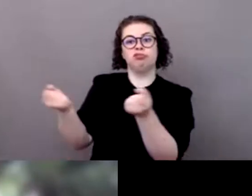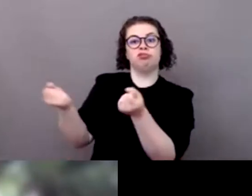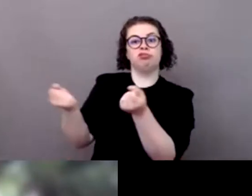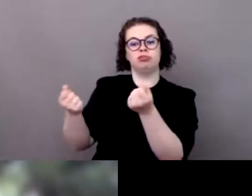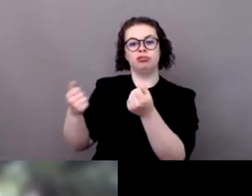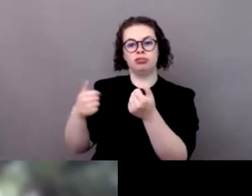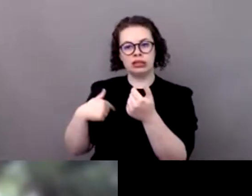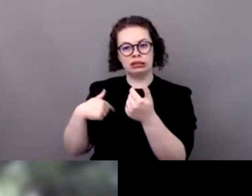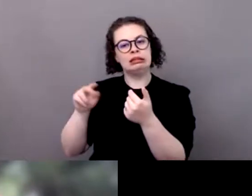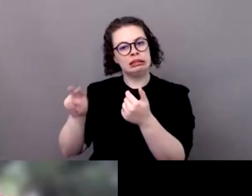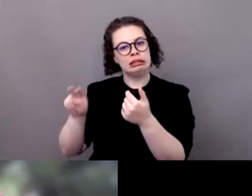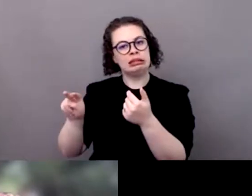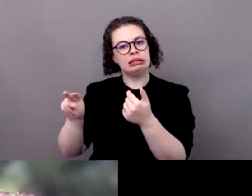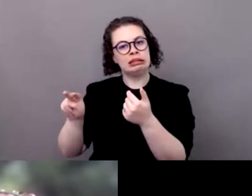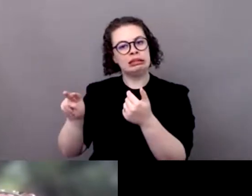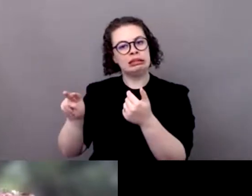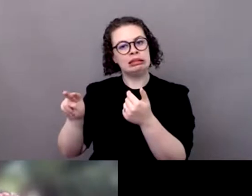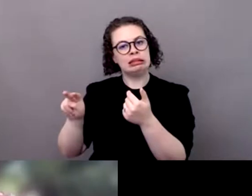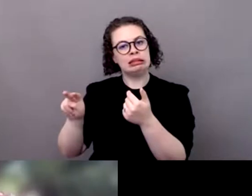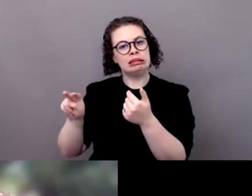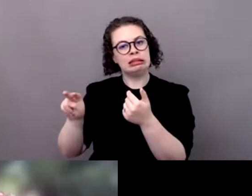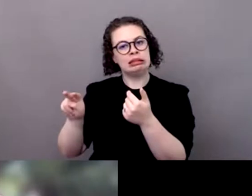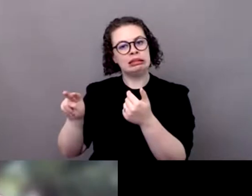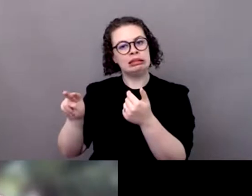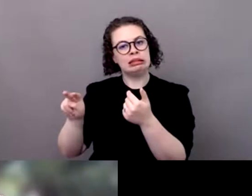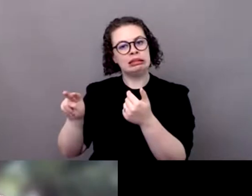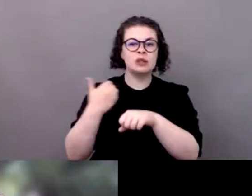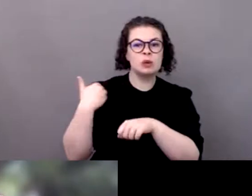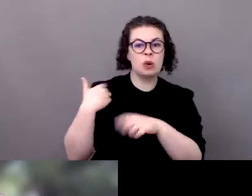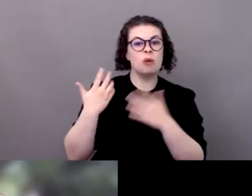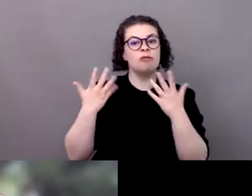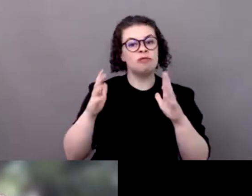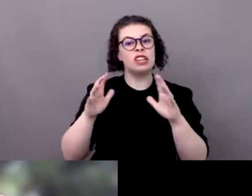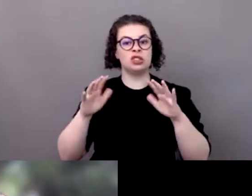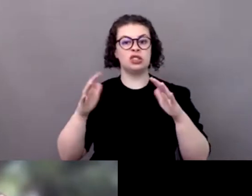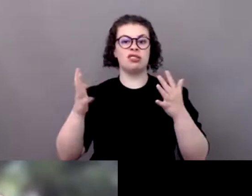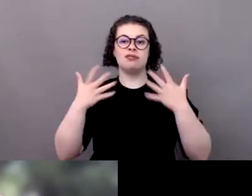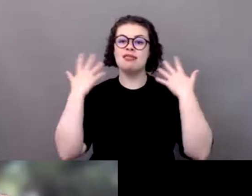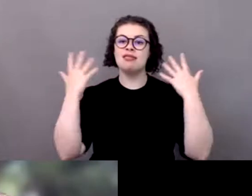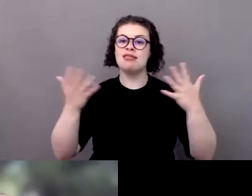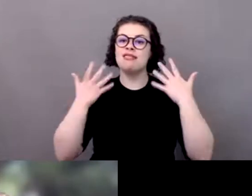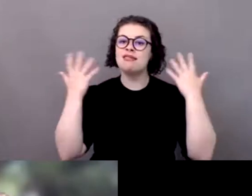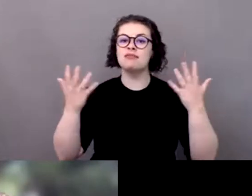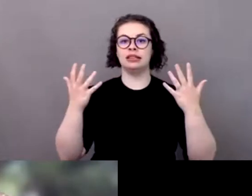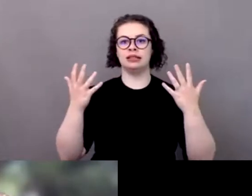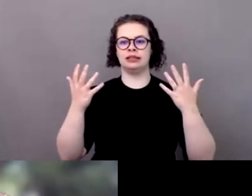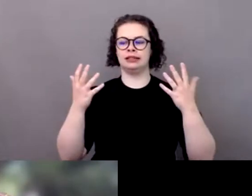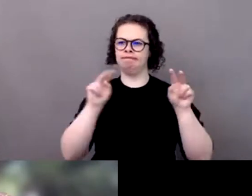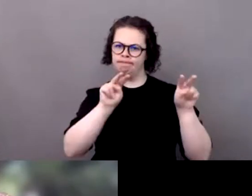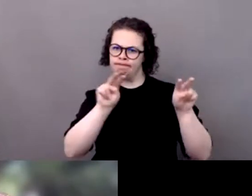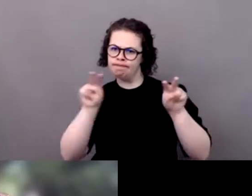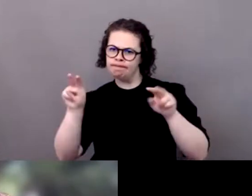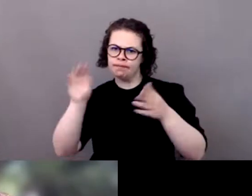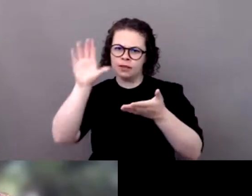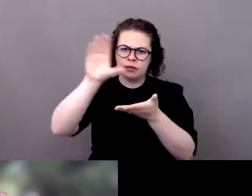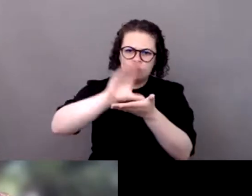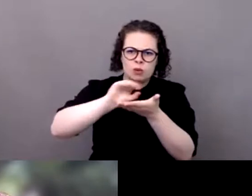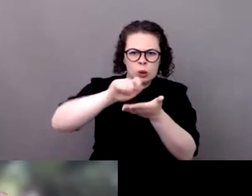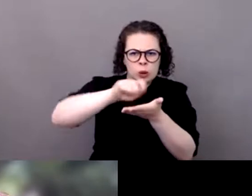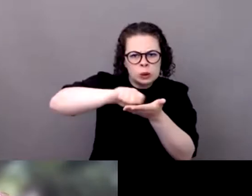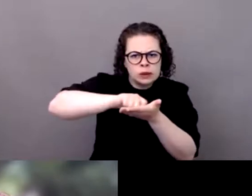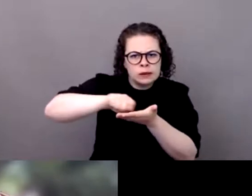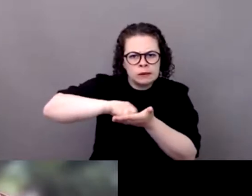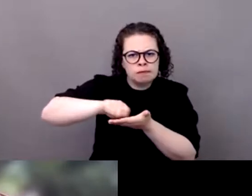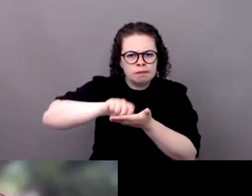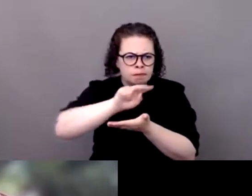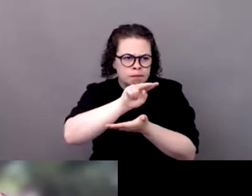et notamment de la france donc ça peut avoir des conséquences et quand il ya une instabilité dans un pays ben